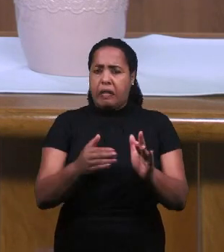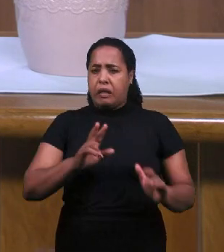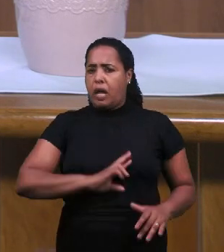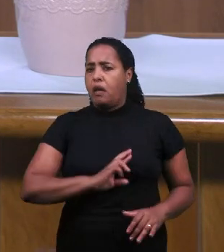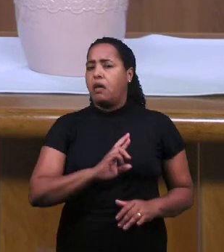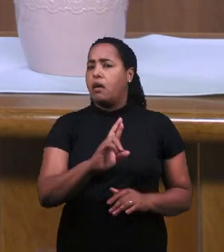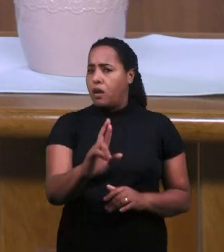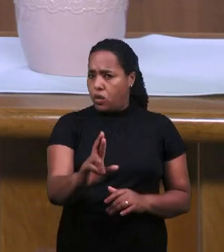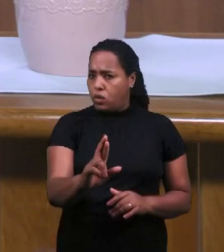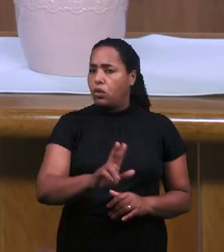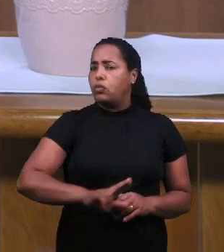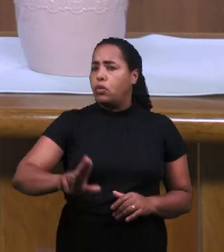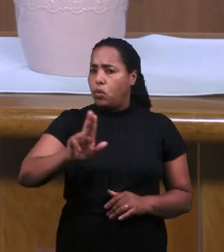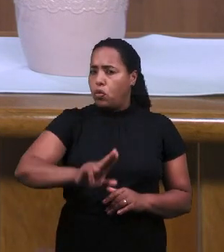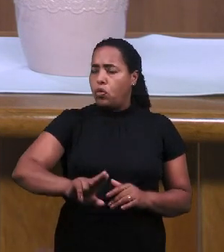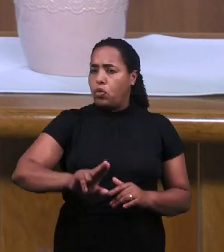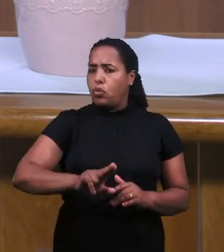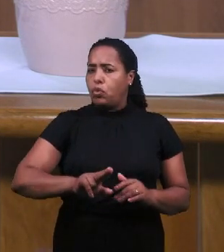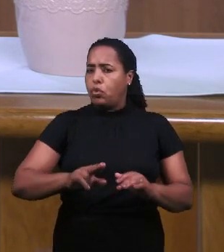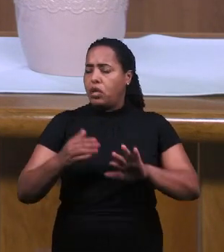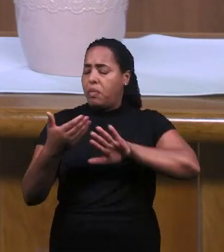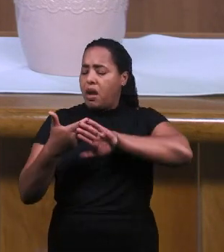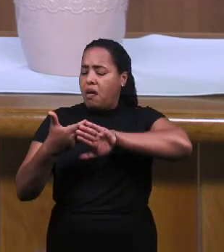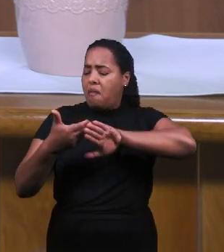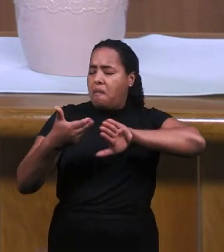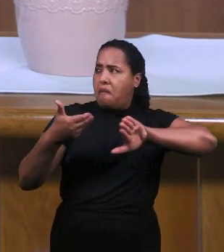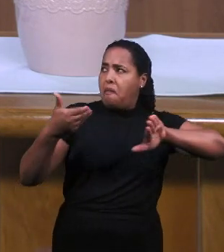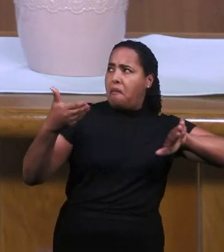Религиозную Для того Чтобы Увести